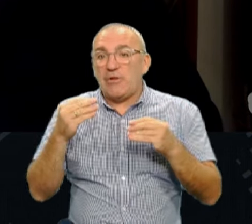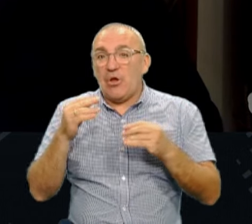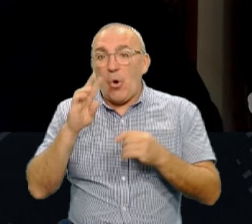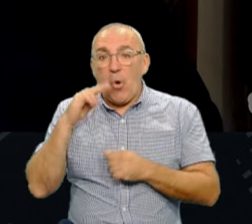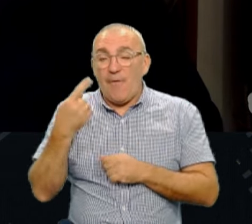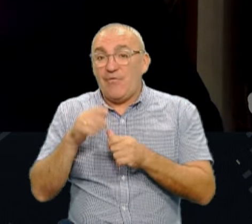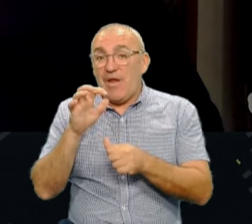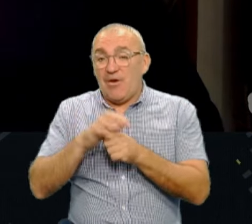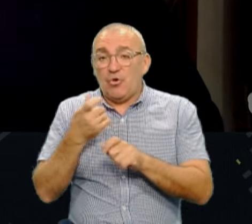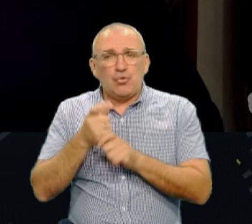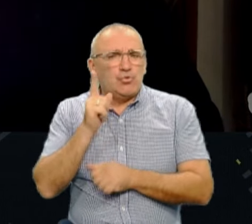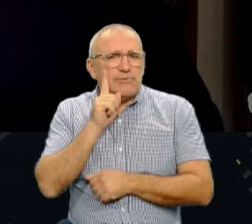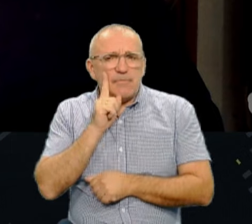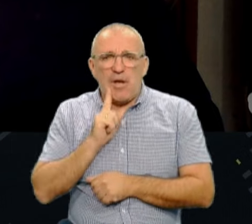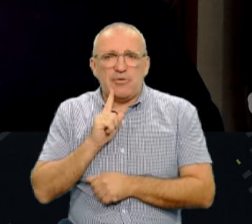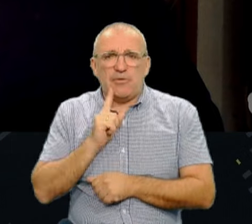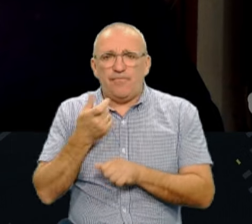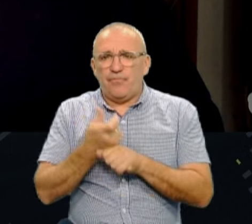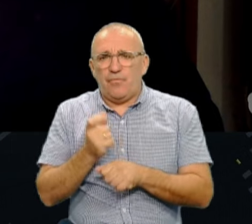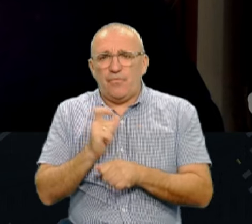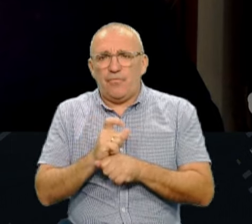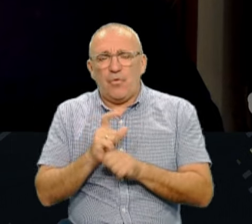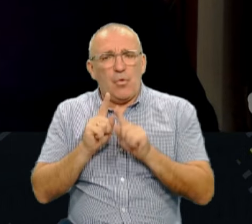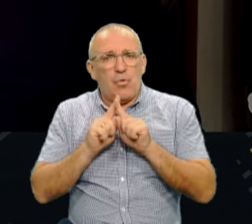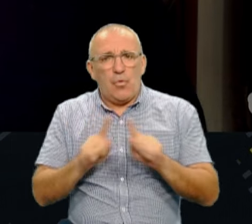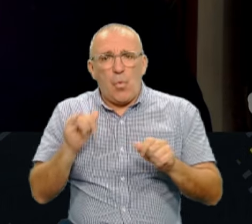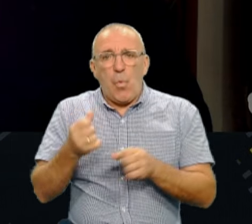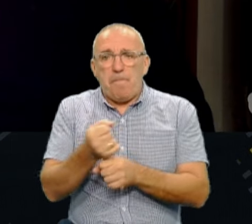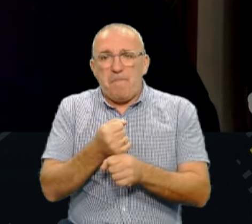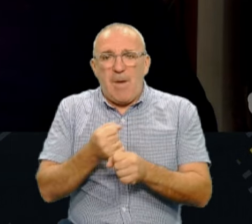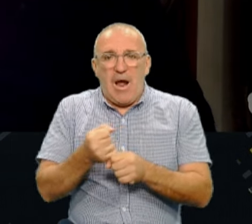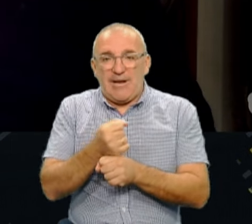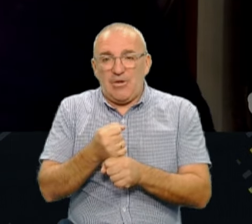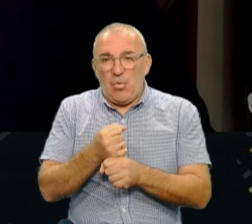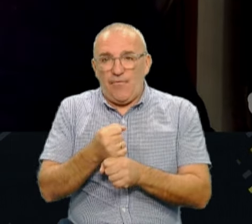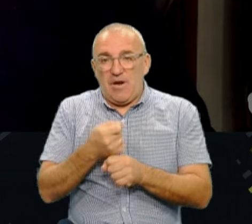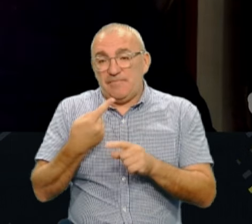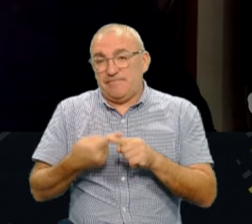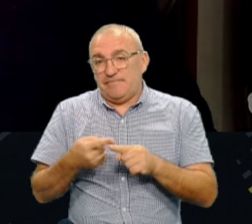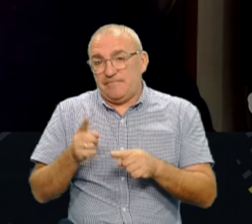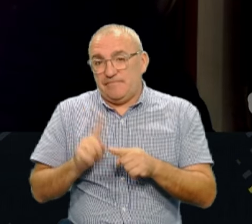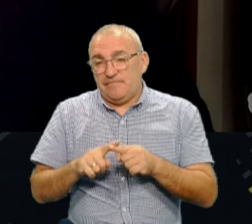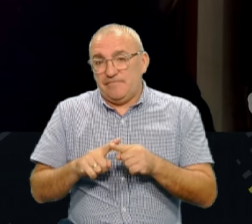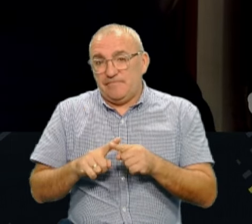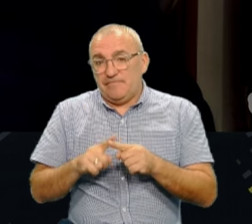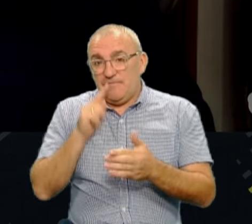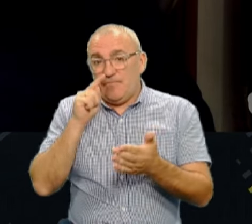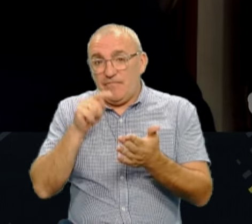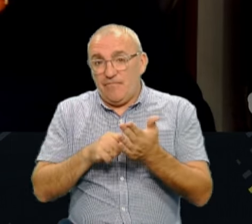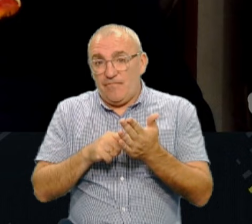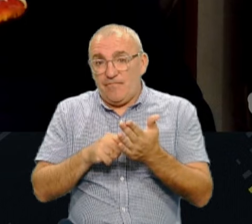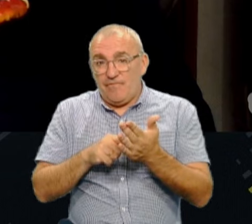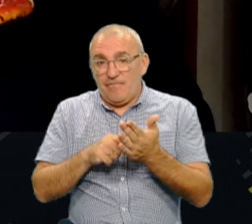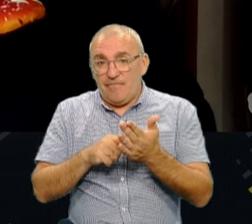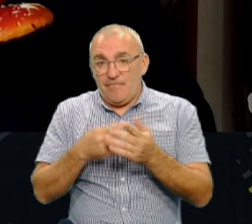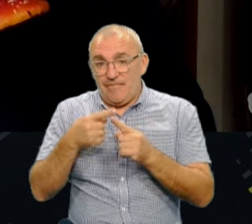оці дуже смачні і дуже чудові у маринуванні. Також попав я на галявану муху. Ось